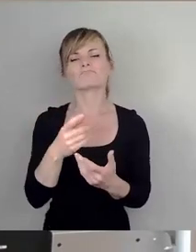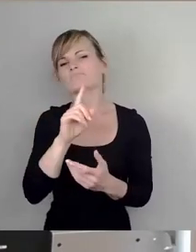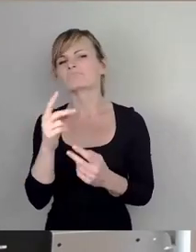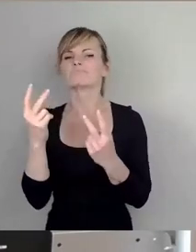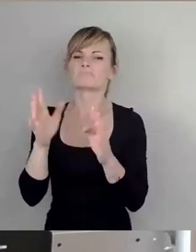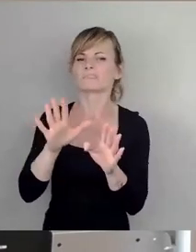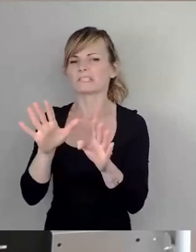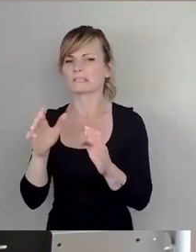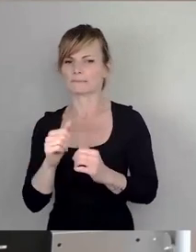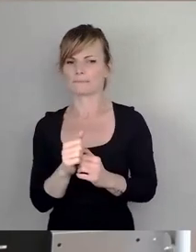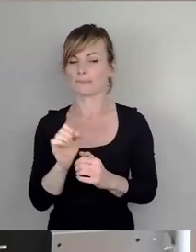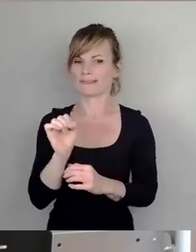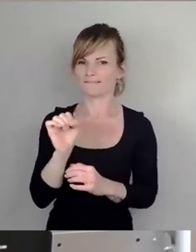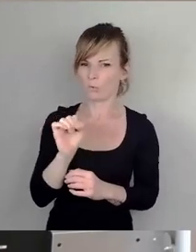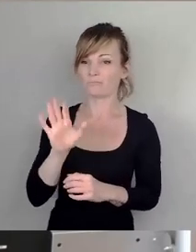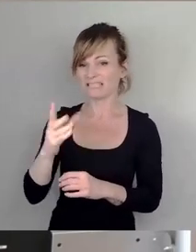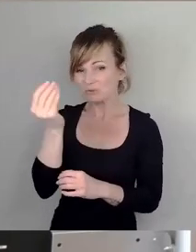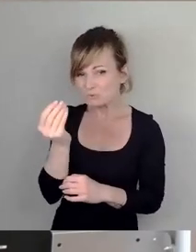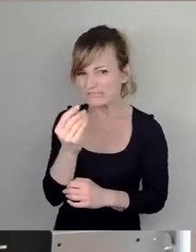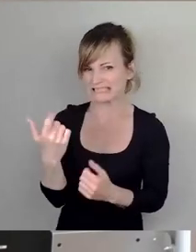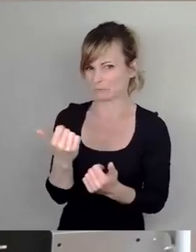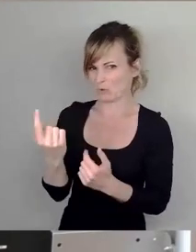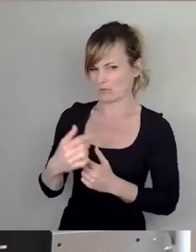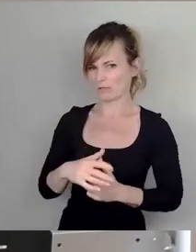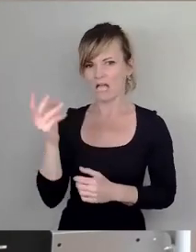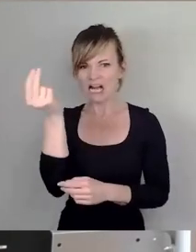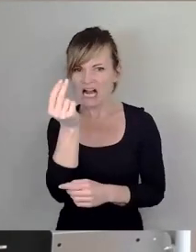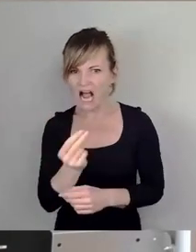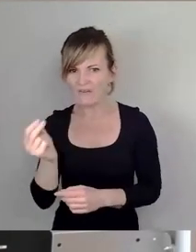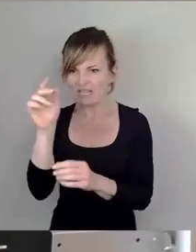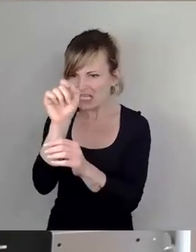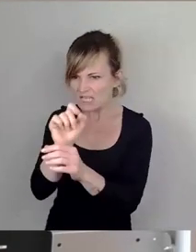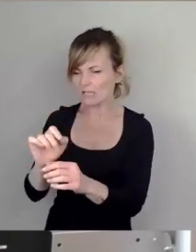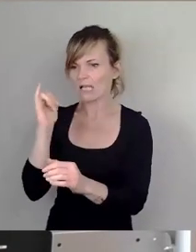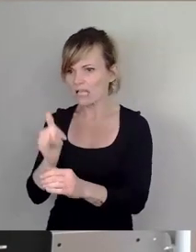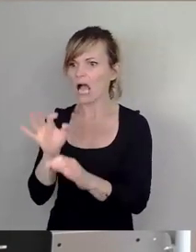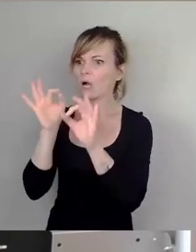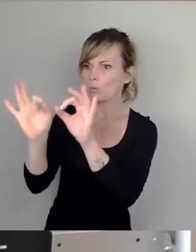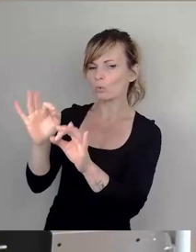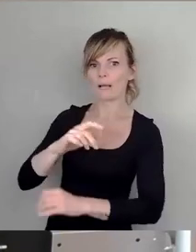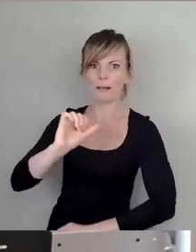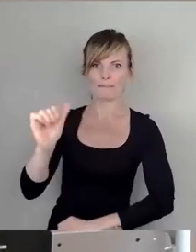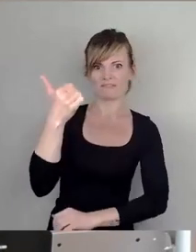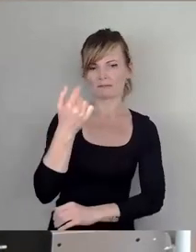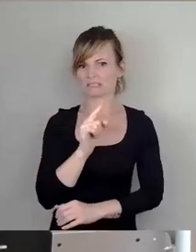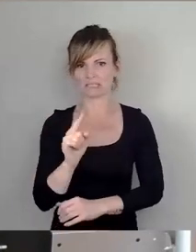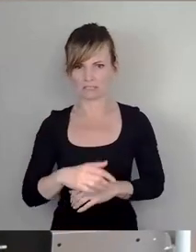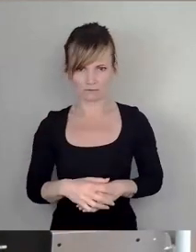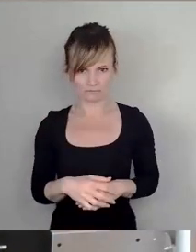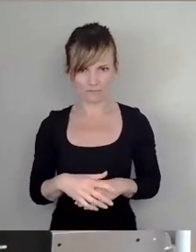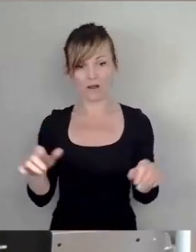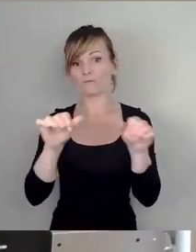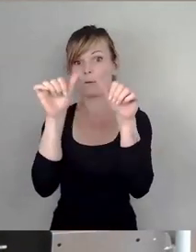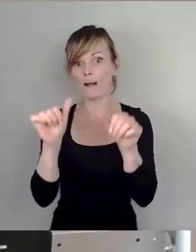es ist nämlich gar nicht so tolle. Ihre Grafiken sind ganz gut, aber sicher nicht herausragend. Die formalästhetischen